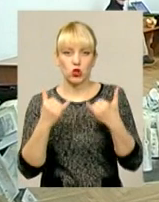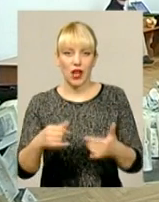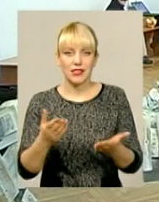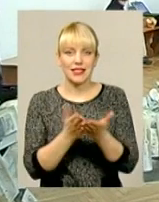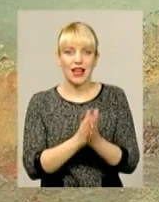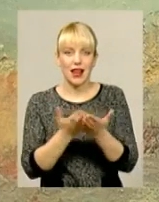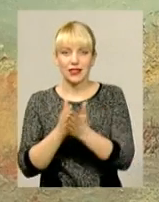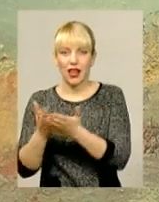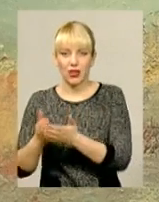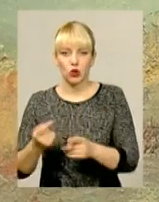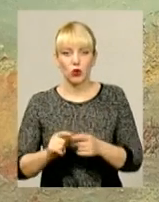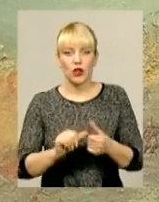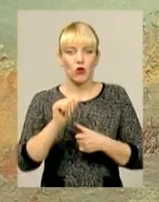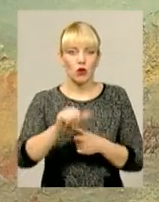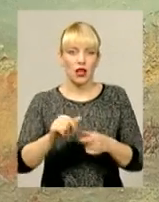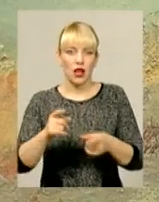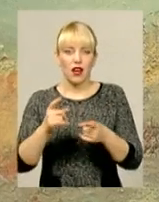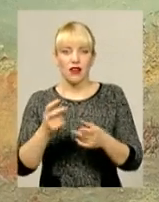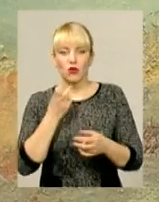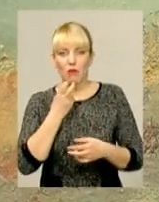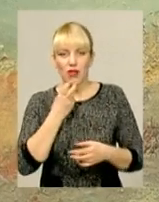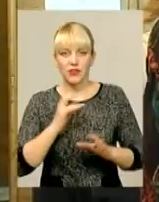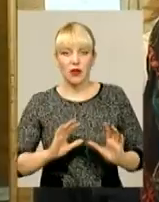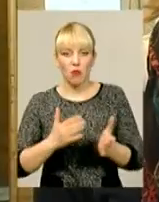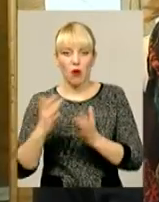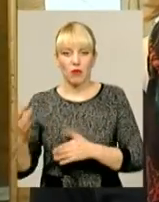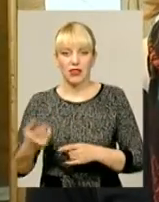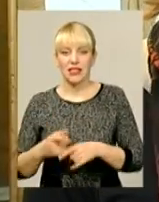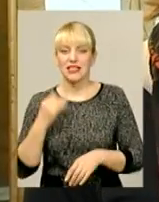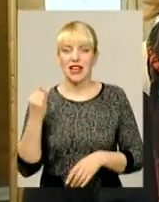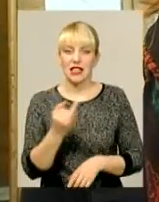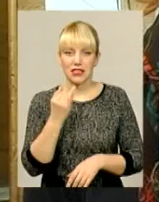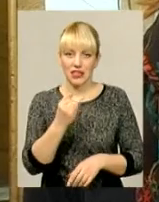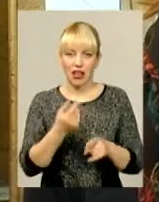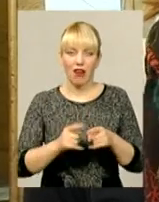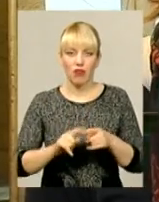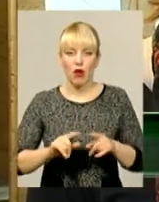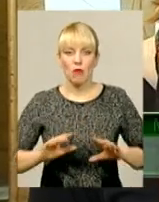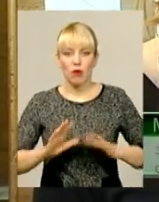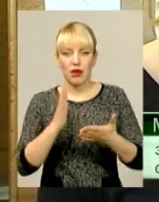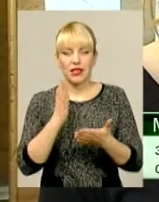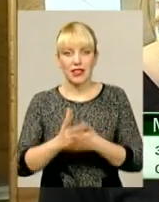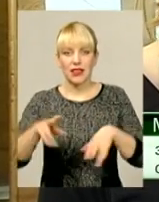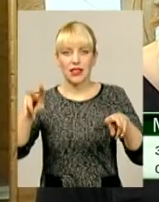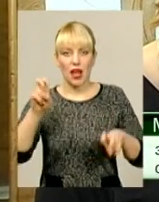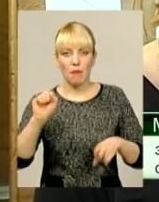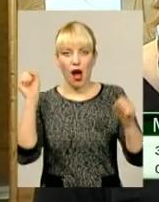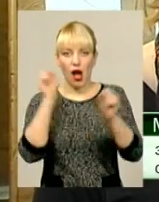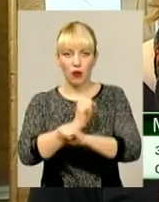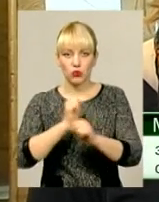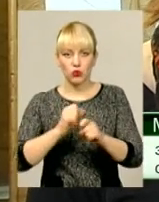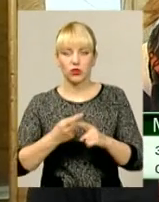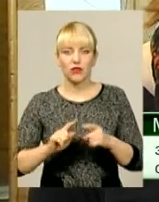виокремлюючи з них кумедні моменти. Сферою зацікавлення художника є тема абсурду. Він заграє саме